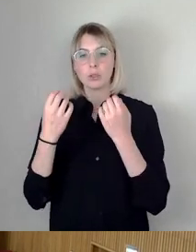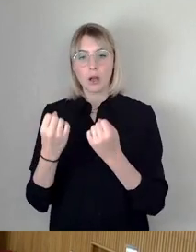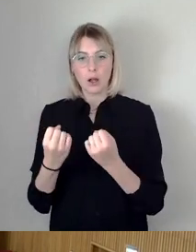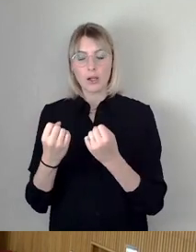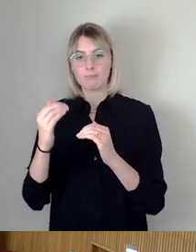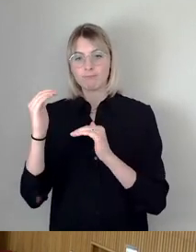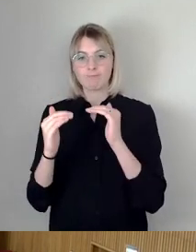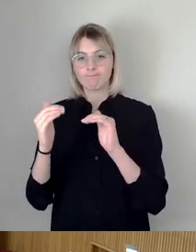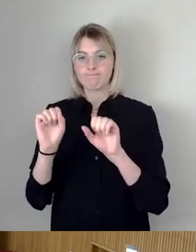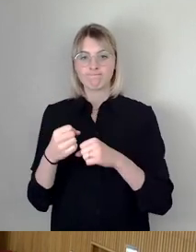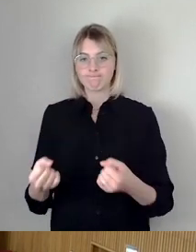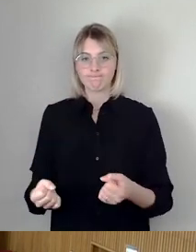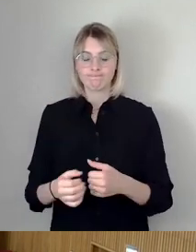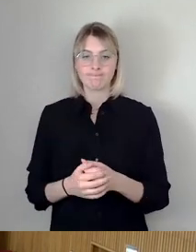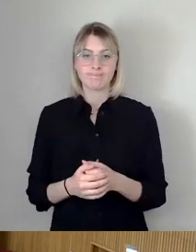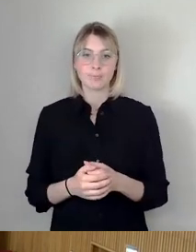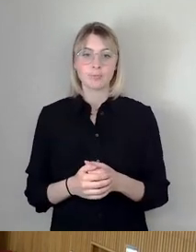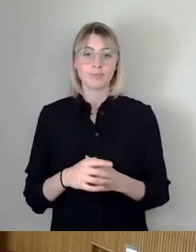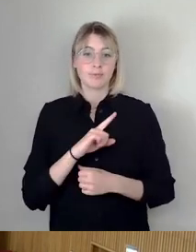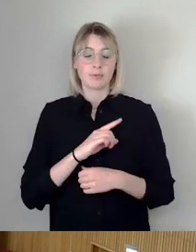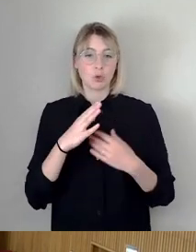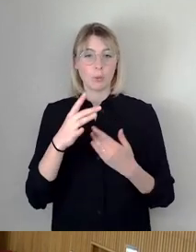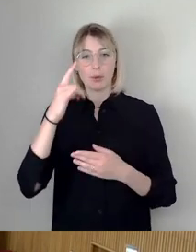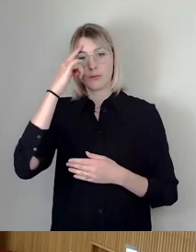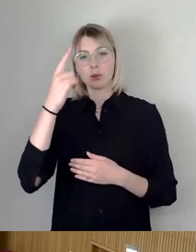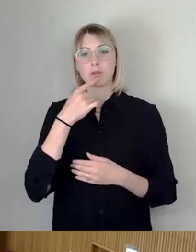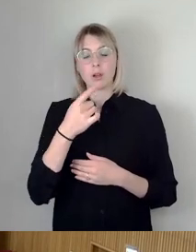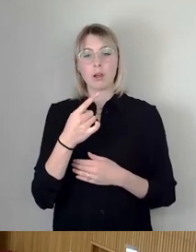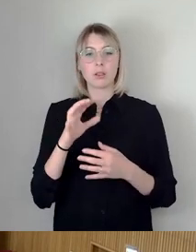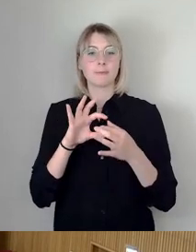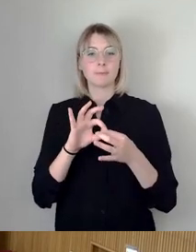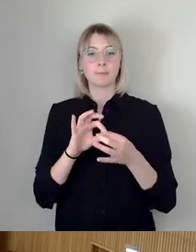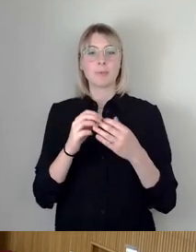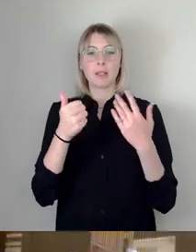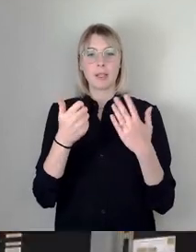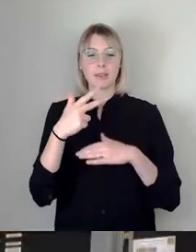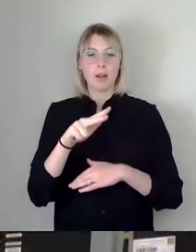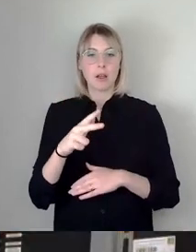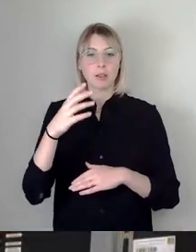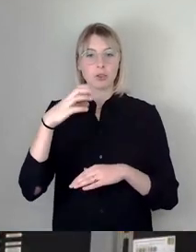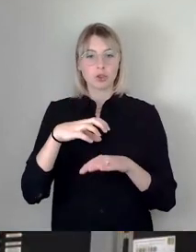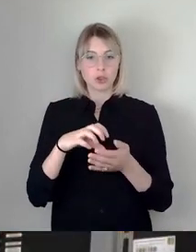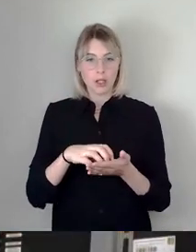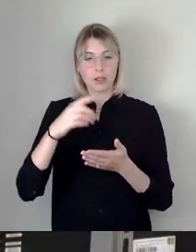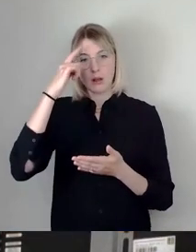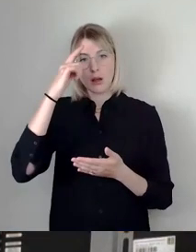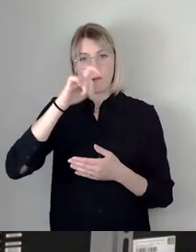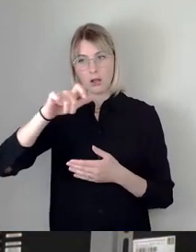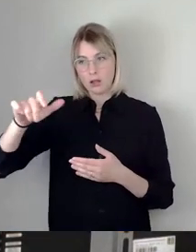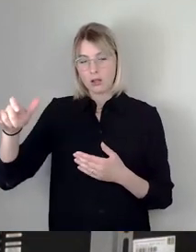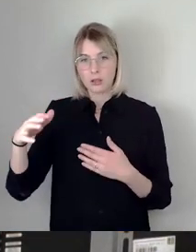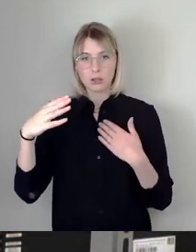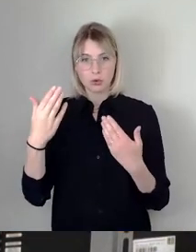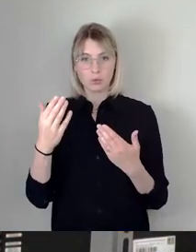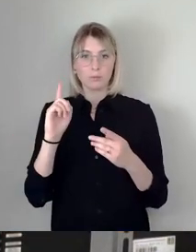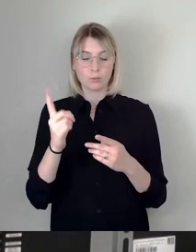ganz bewusst in Richtung der 36 Stadträteinnen und Stadträte, die auch in den kommenden fünf Jahren die Geschicke in diesem Haus